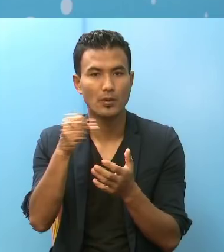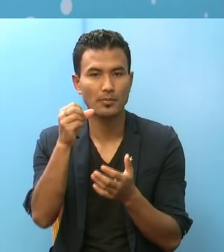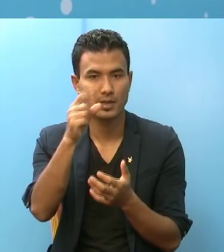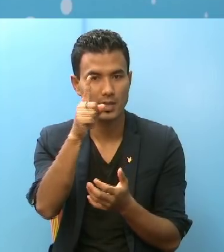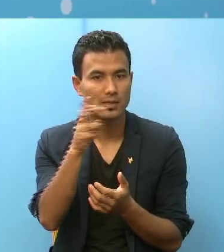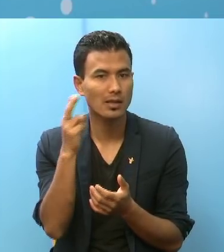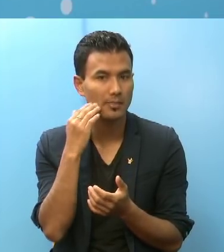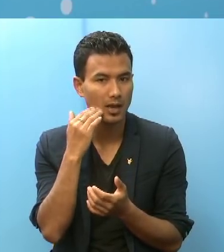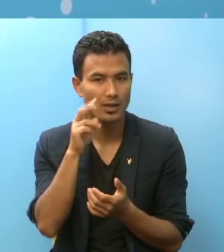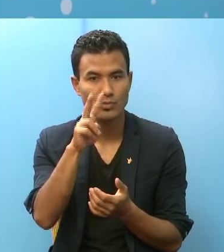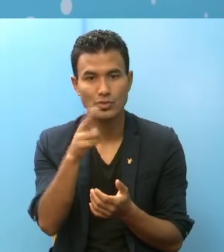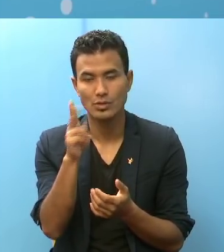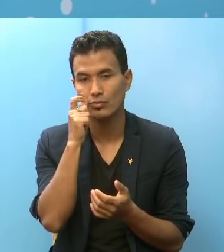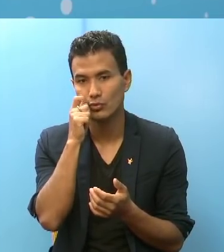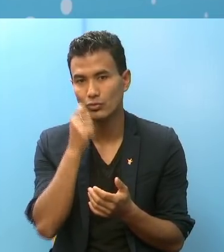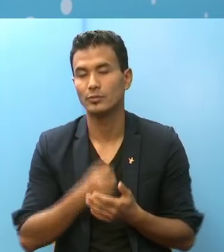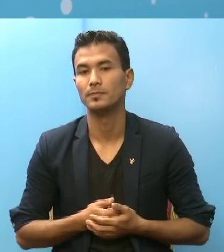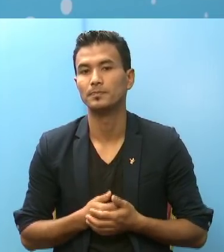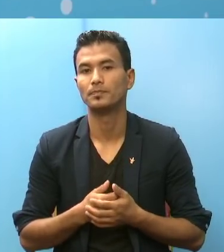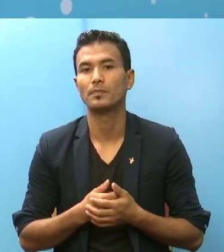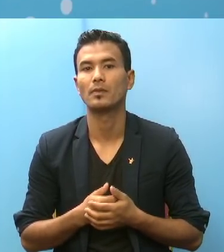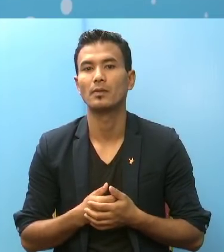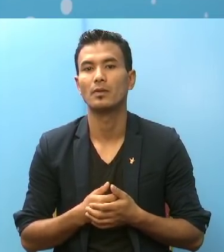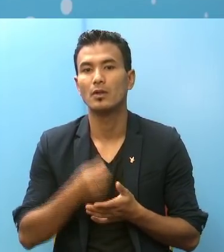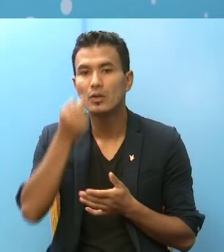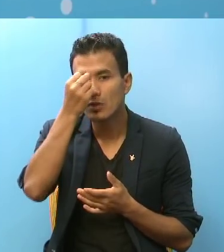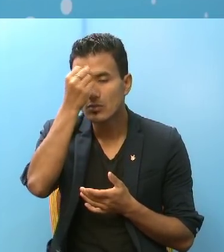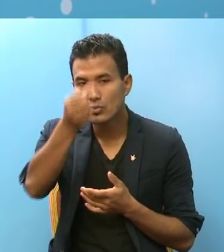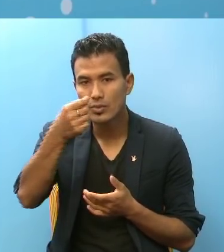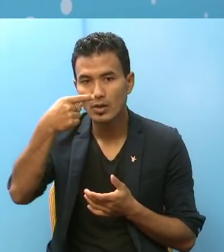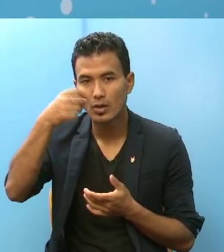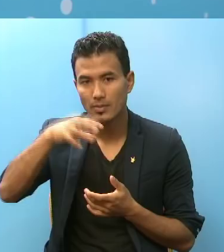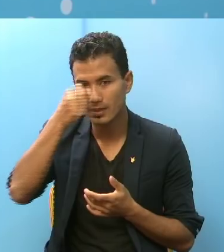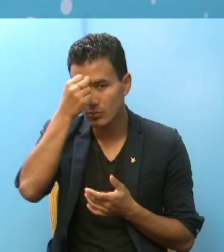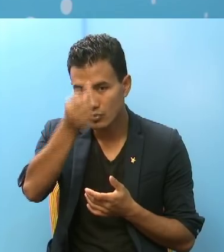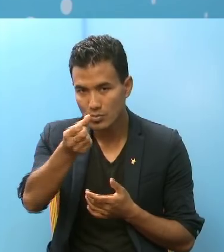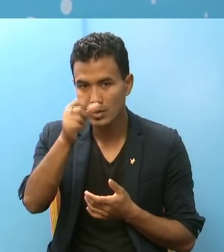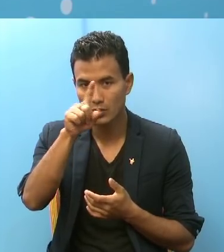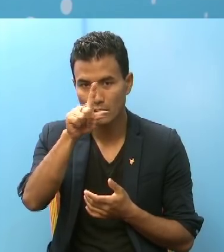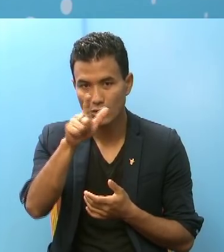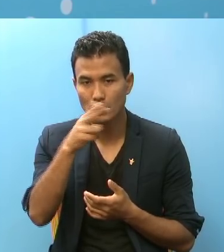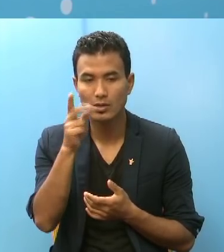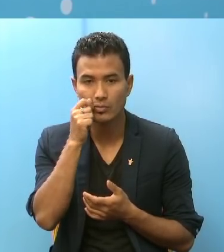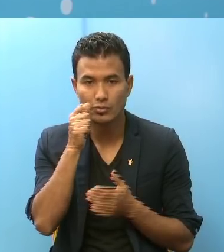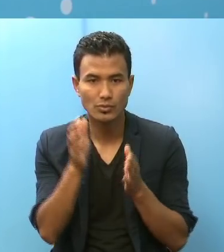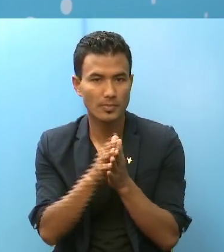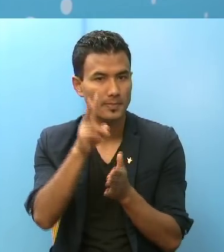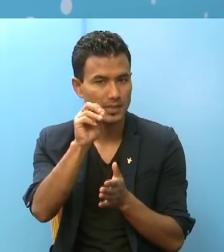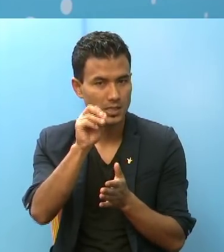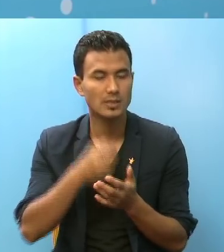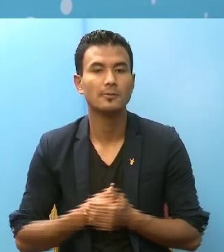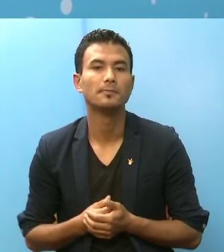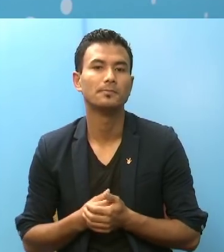का एक जना महिलार दुई जना पुरुष पुर्वा नवल पर्यासी का सत्र जना पुरुष गरी विश जना